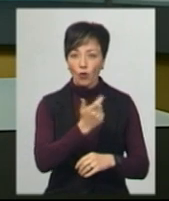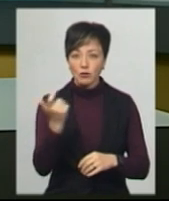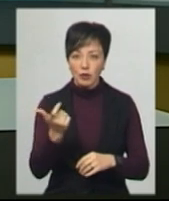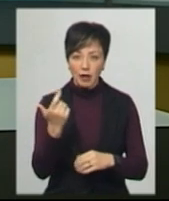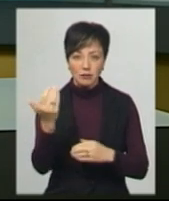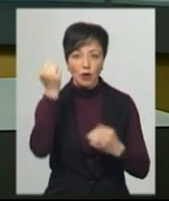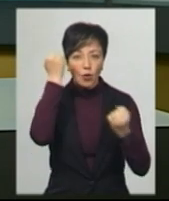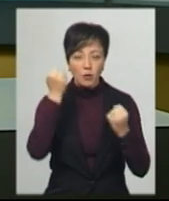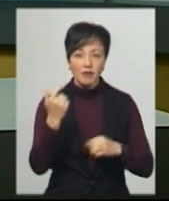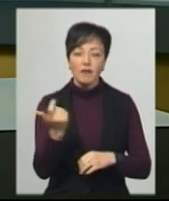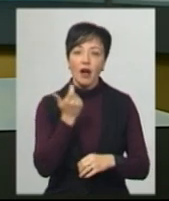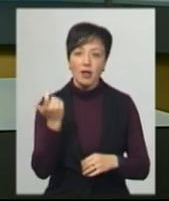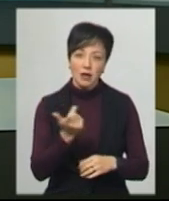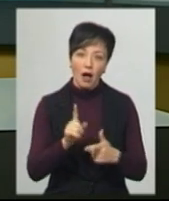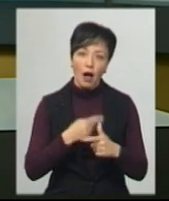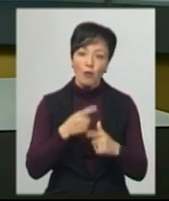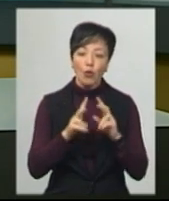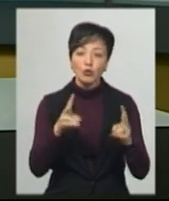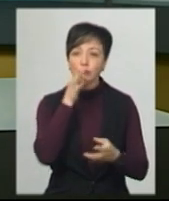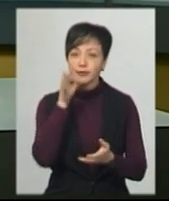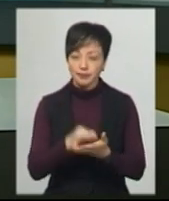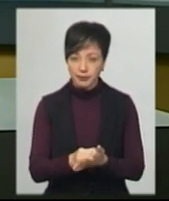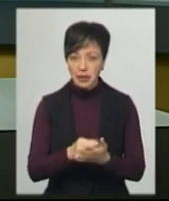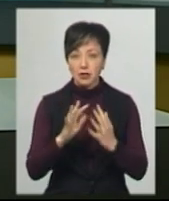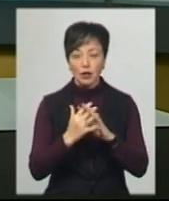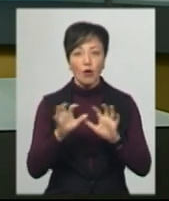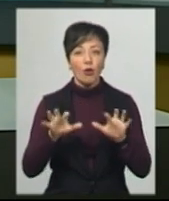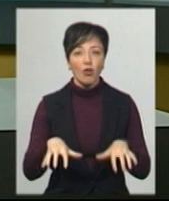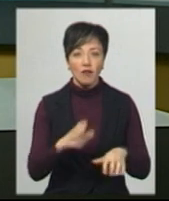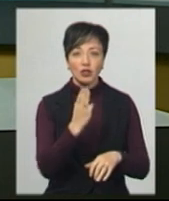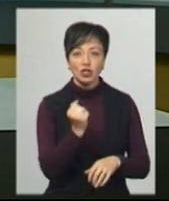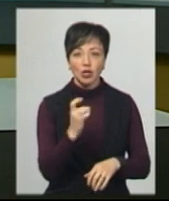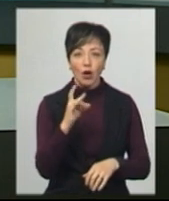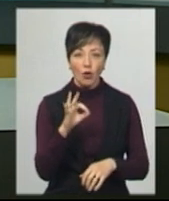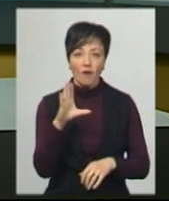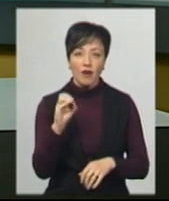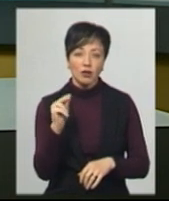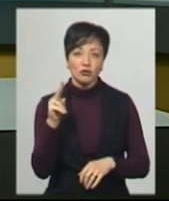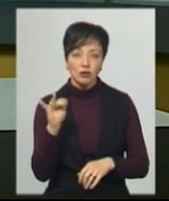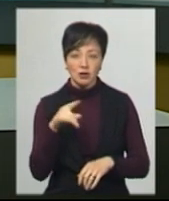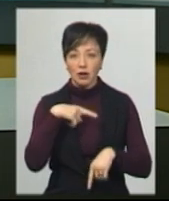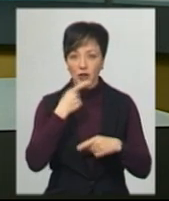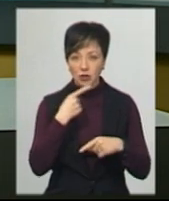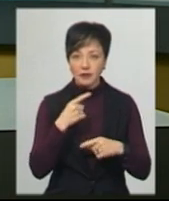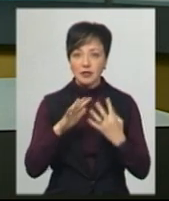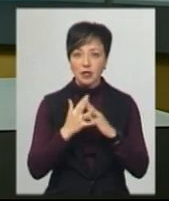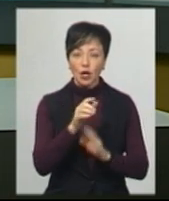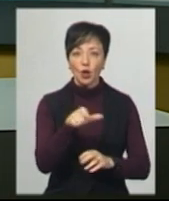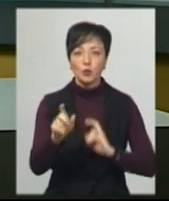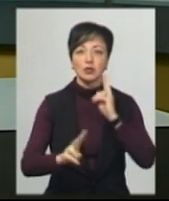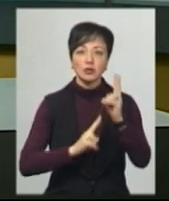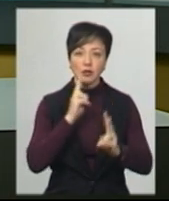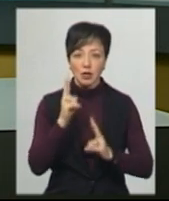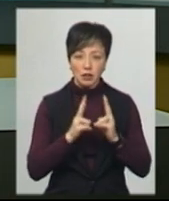клопять їхніх власників або балансу утримувачів. Сільський голова Шаровечки Болеслав Бондар говорить, в селі люди скаржаться